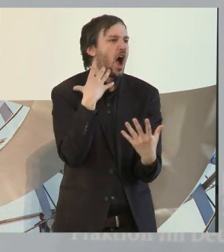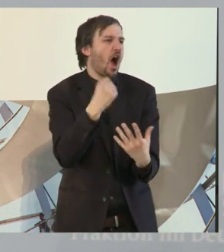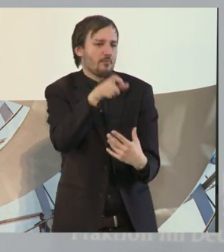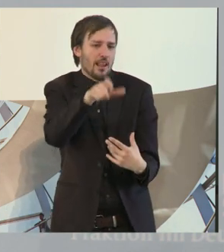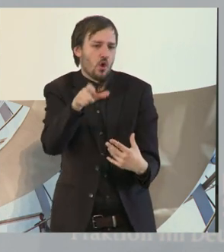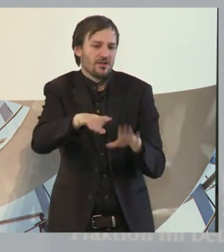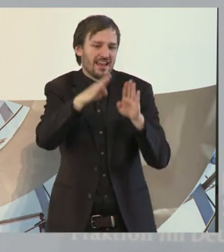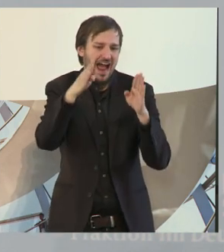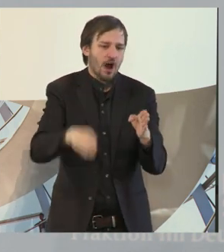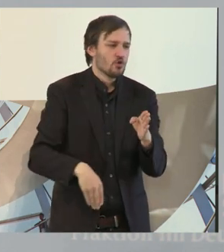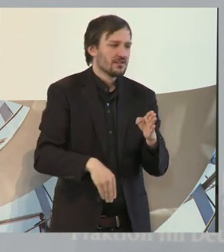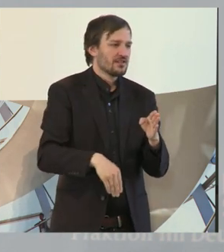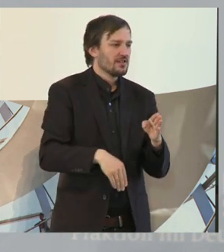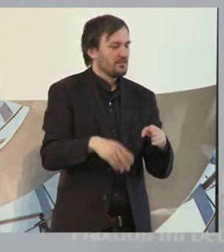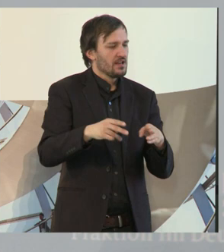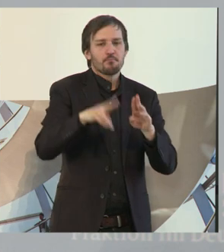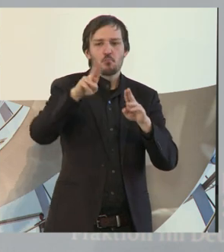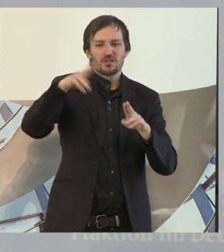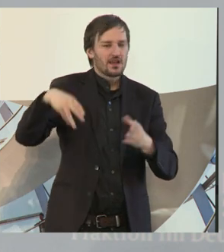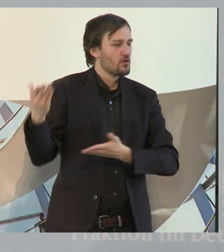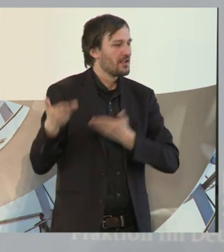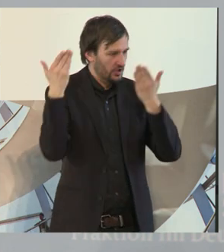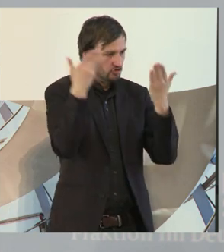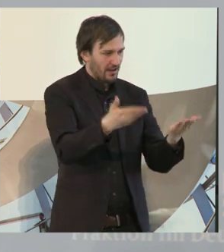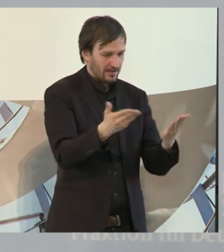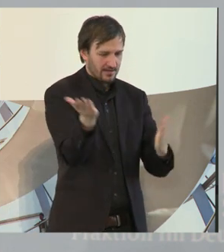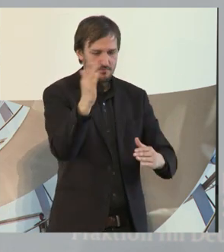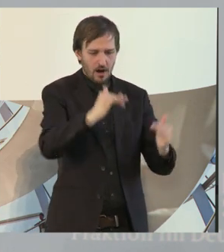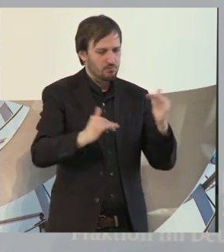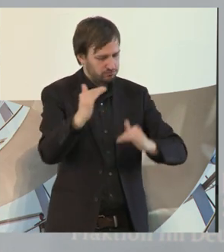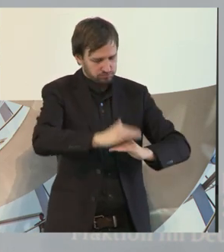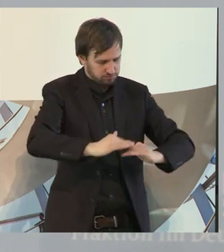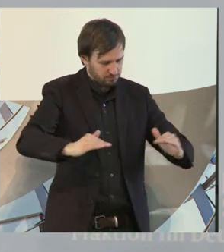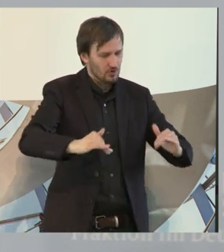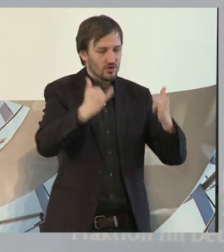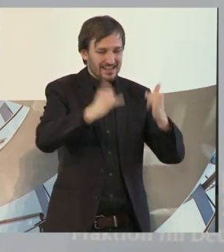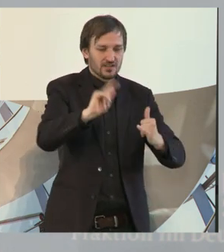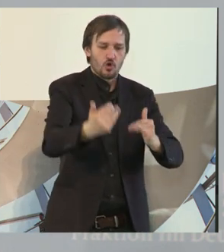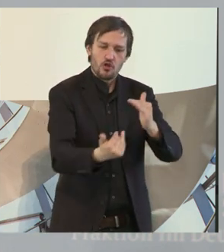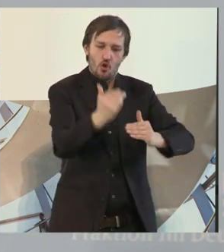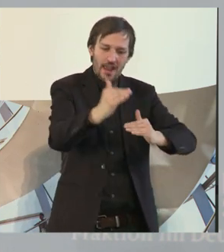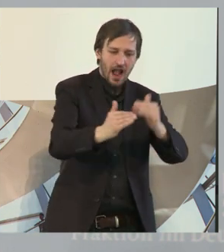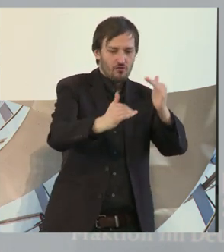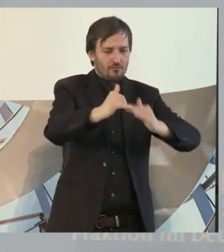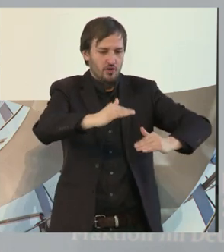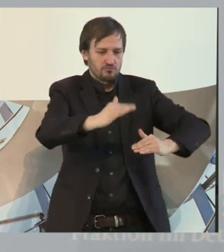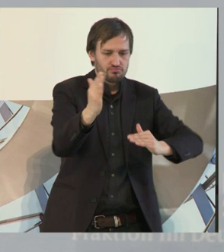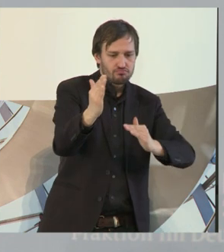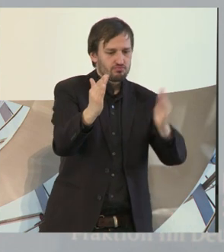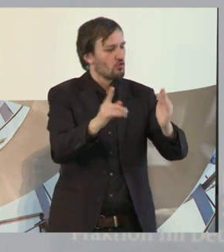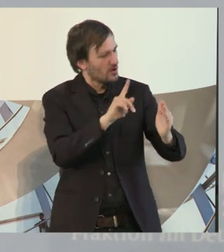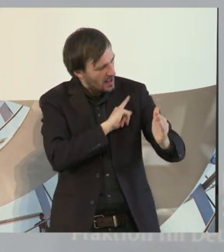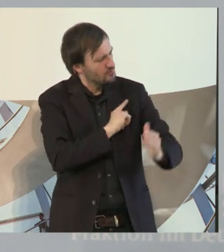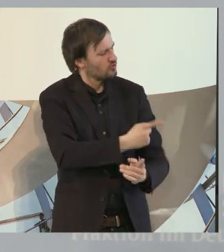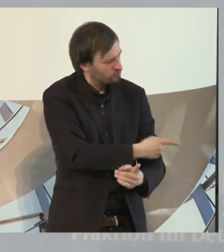Wachtendonck, was dem Museum geschenkt wurde und dort jetzt als Ausstellungsbord wieder errichtet wird von uns